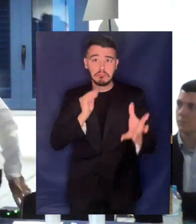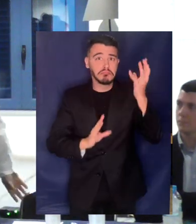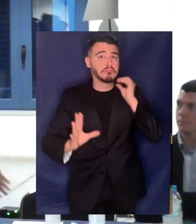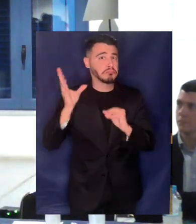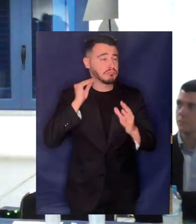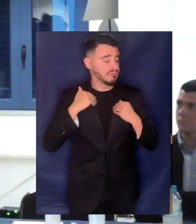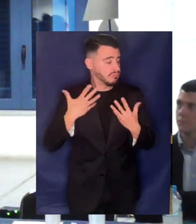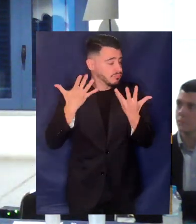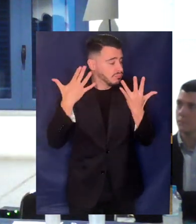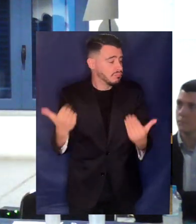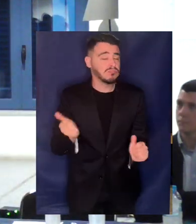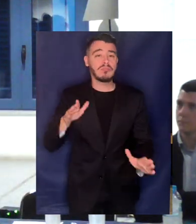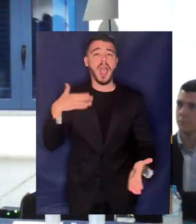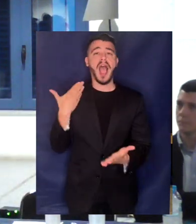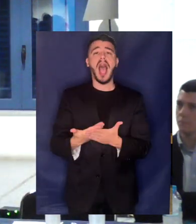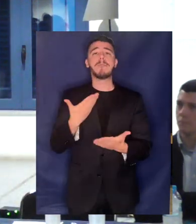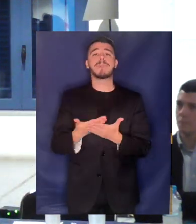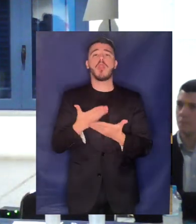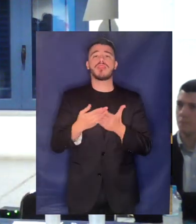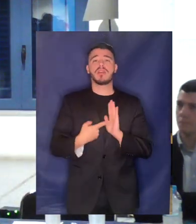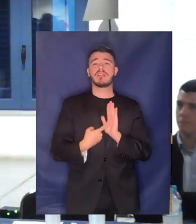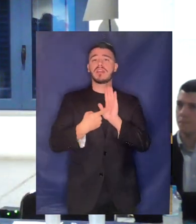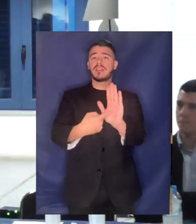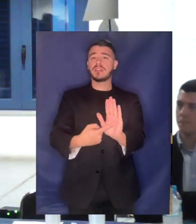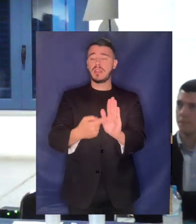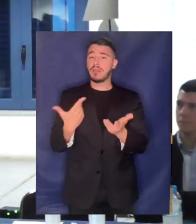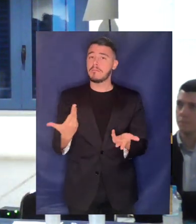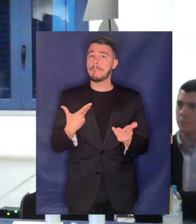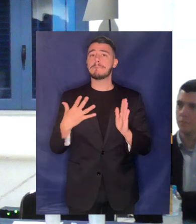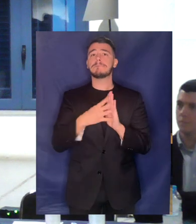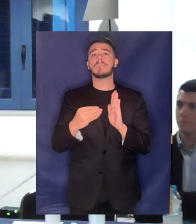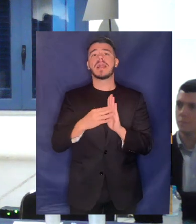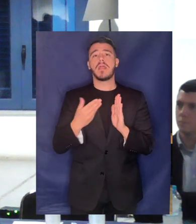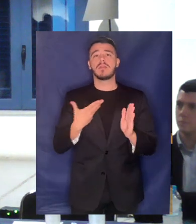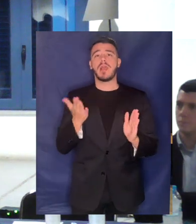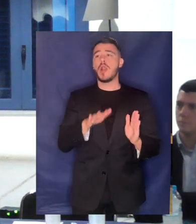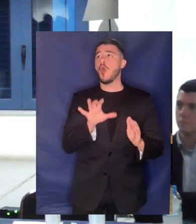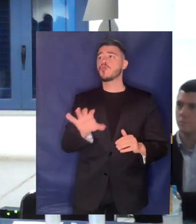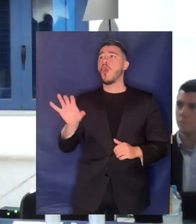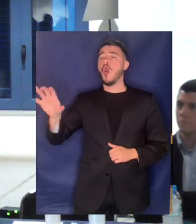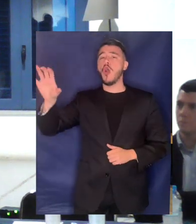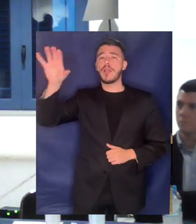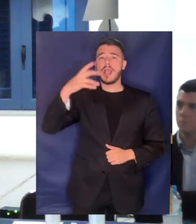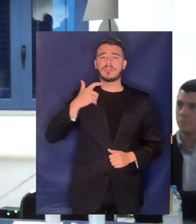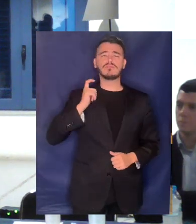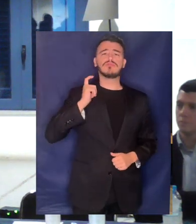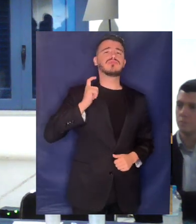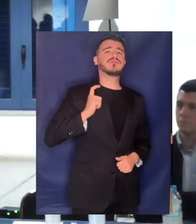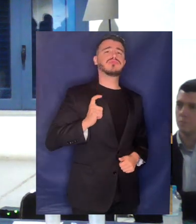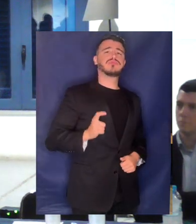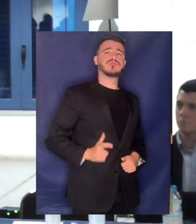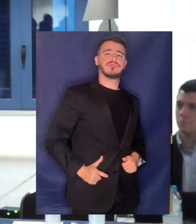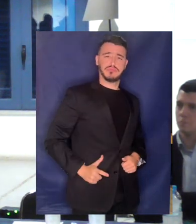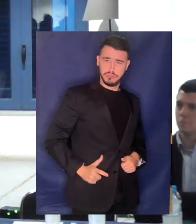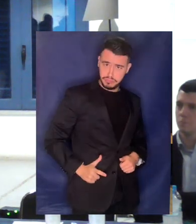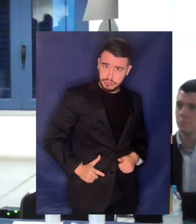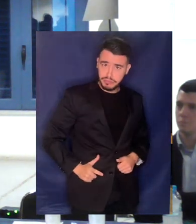παραδείγματα. Με παραδείγματα εφαρμογής από άλλες χώρες, καπιταλιστικές, τέλος πάντων, του δυτικού κόσμου και τα λοιπά.